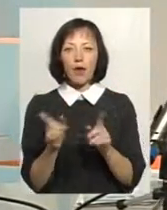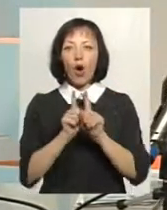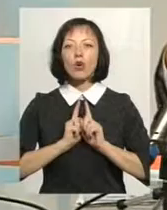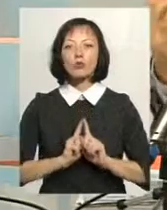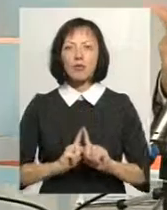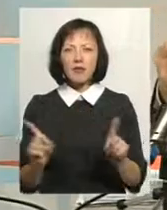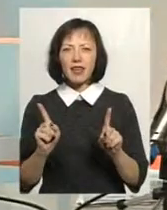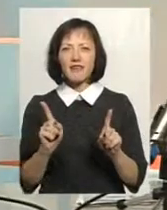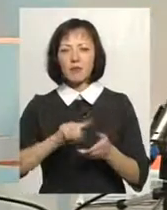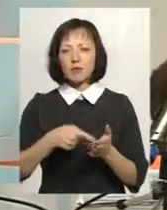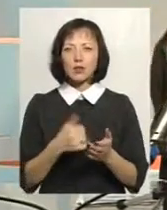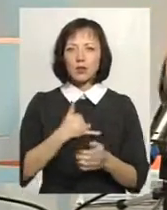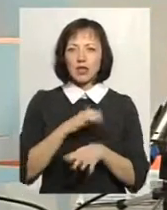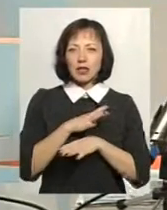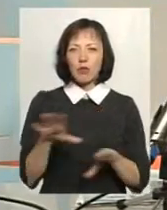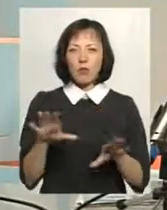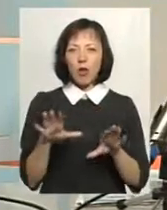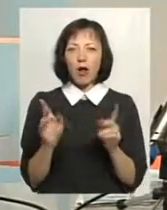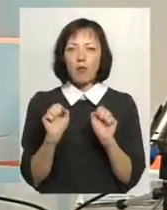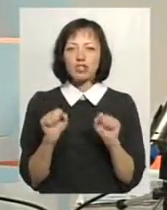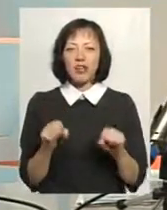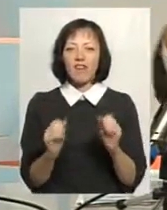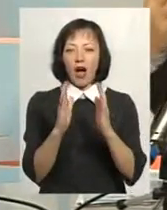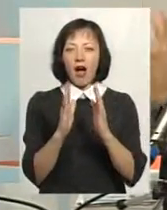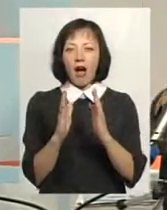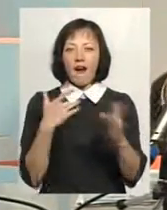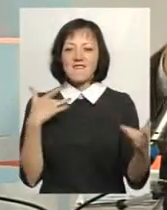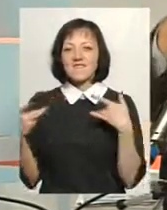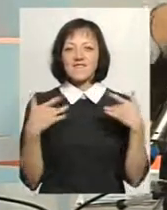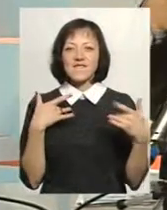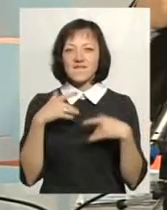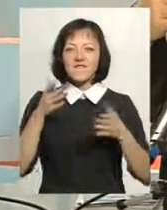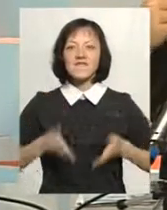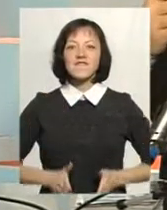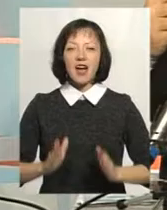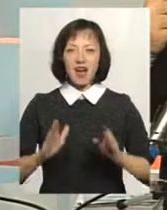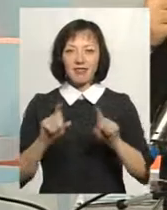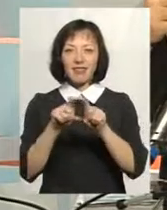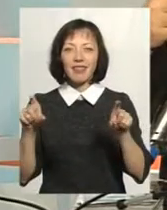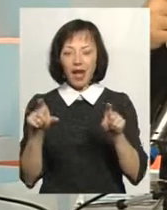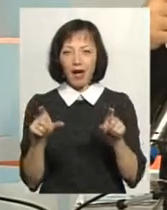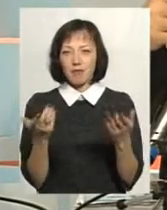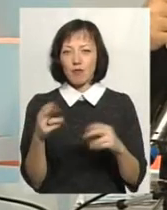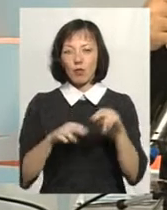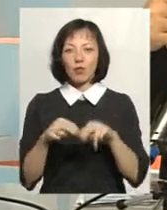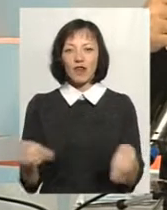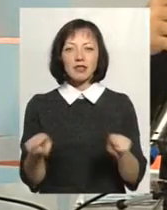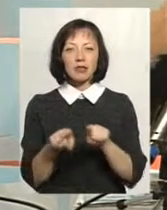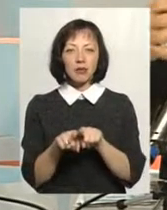особливий, можливо, в місті в нас такого не було, вертеп. Ми хочемо його побудувати в такому, практично, знаєте,